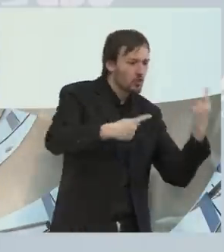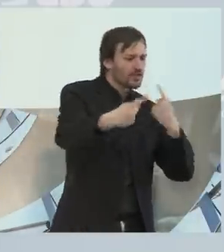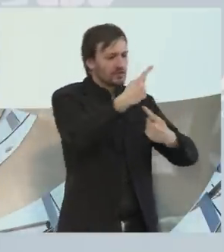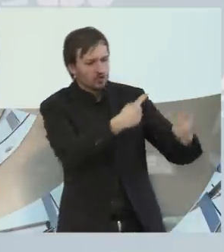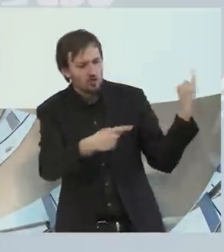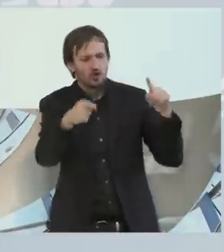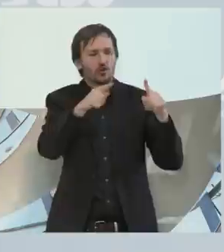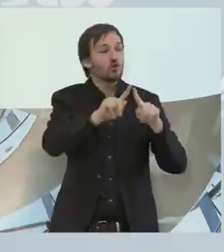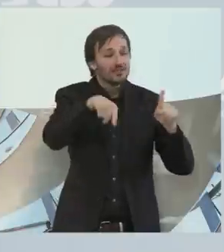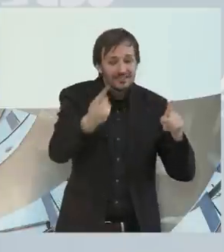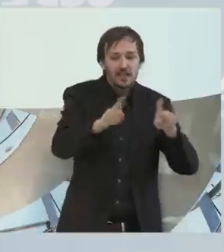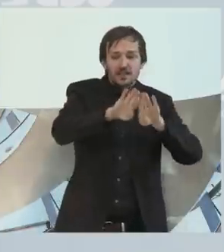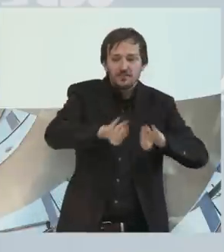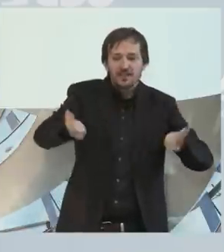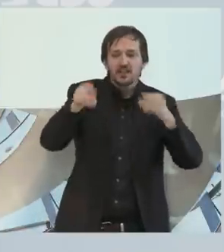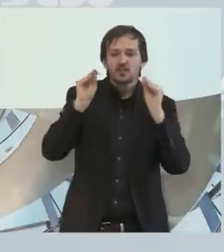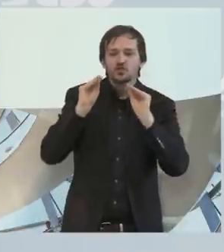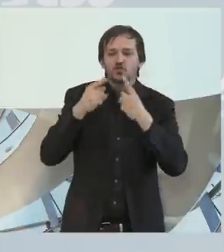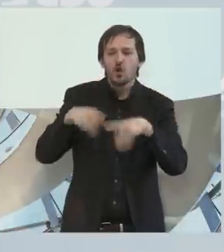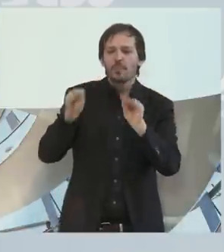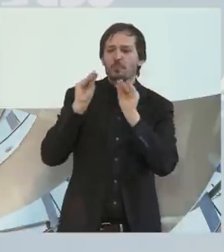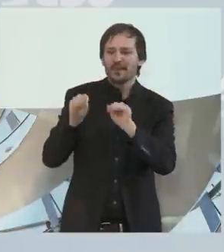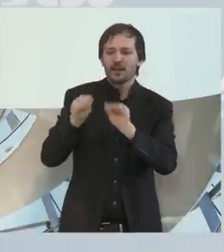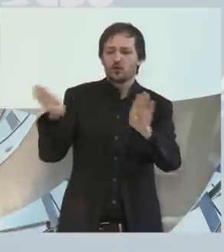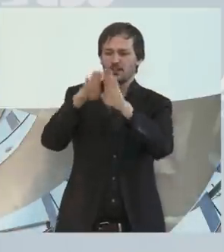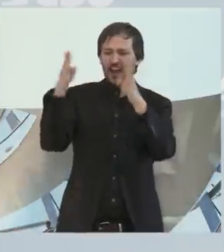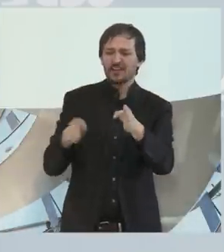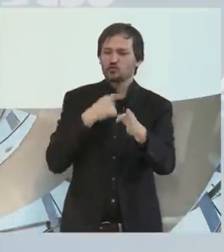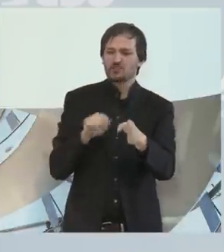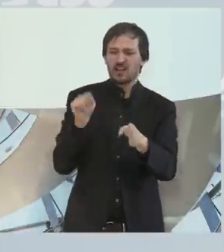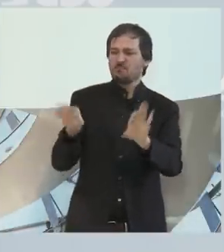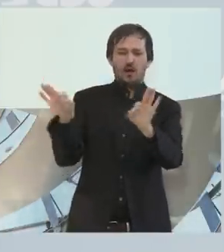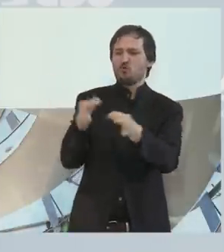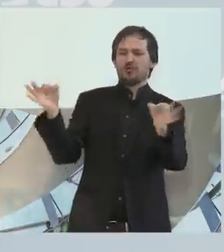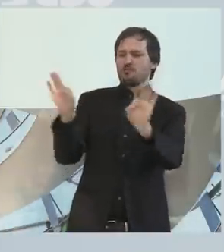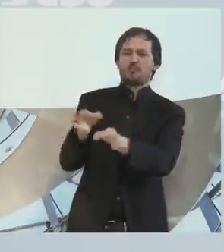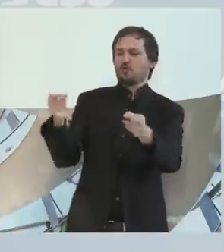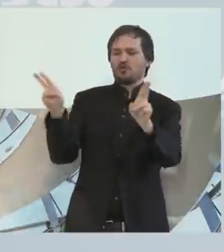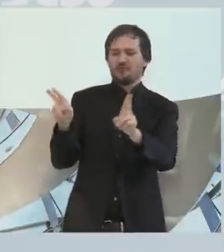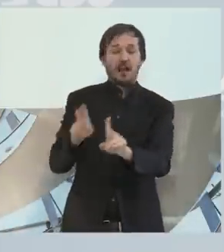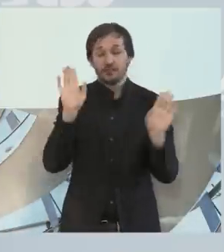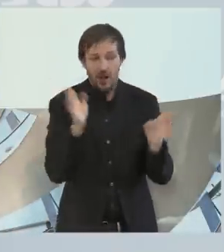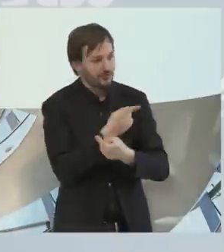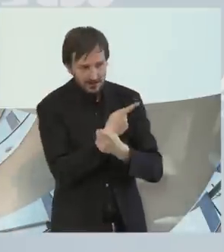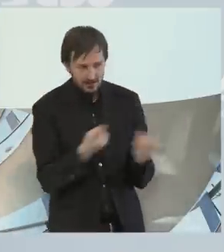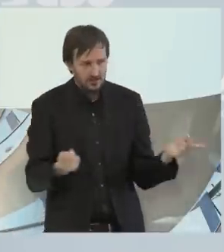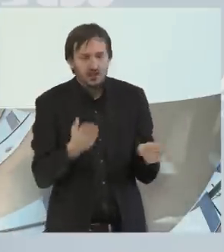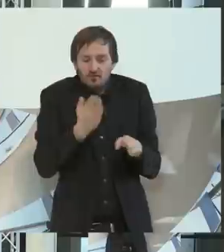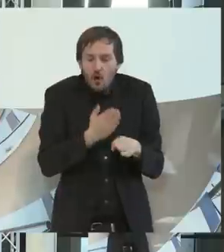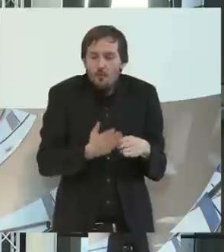Sonderpädagogische Einrichtungen jetzt so hinzustellen, als ob man sie nicht mehr brauchen könnte. Es gibt eine